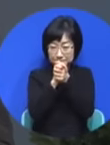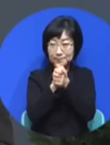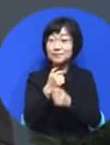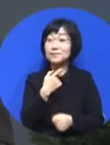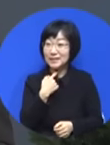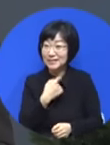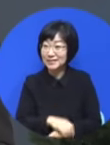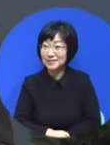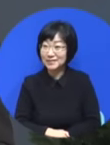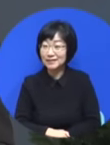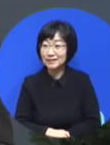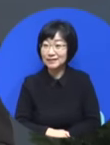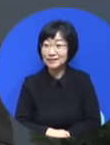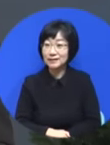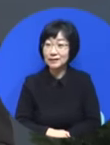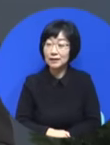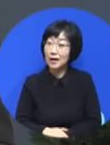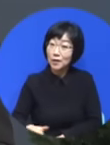여러분에게 문제 왔습니까?